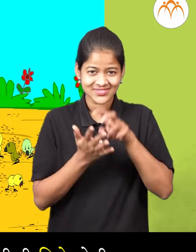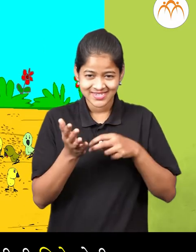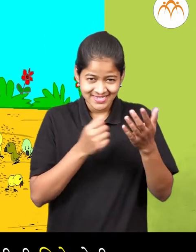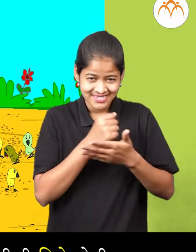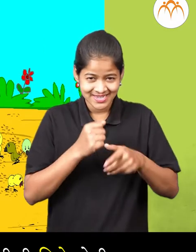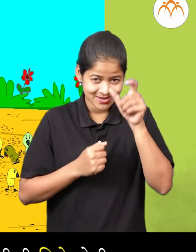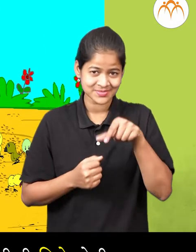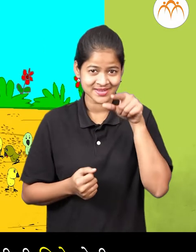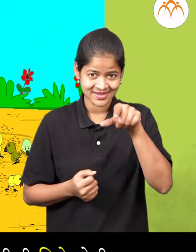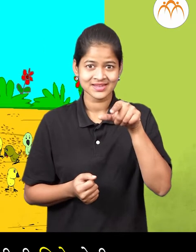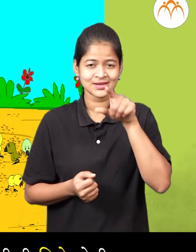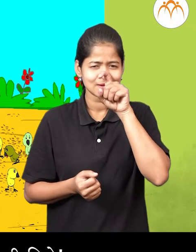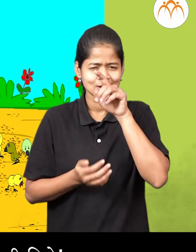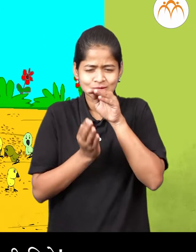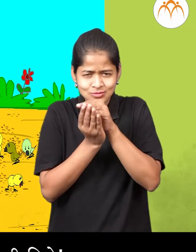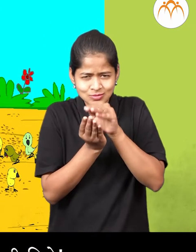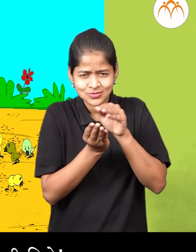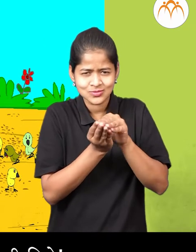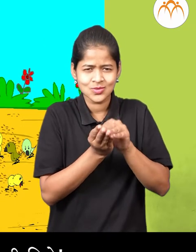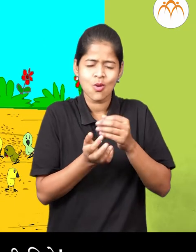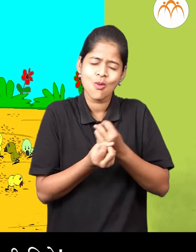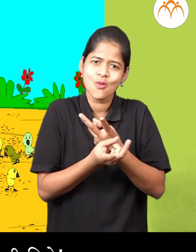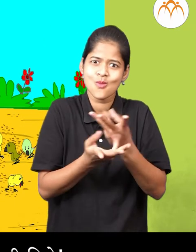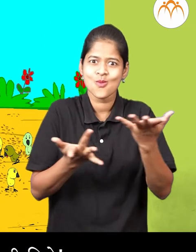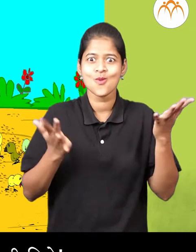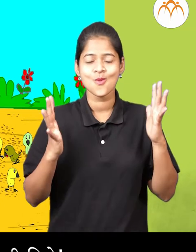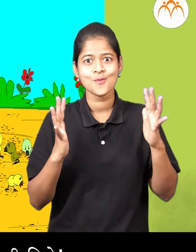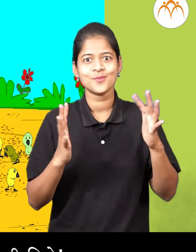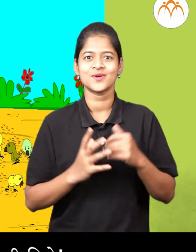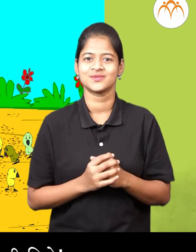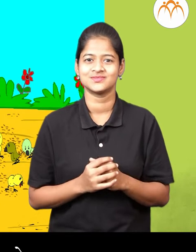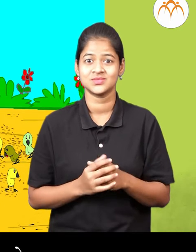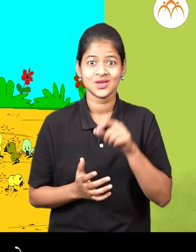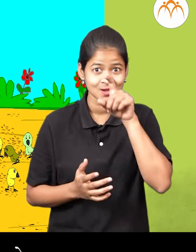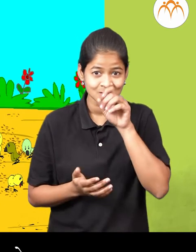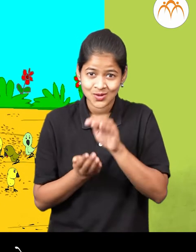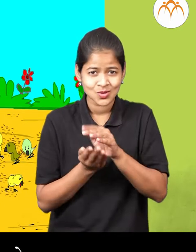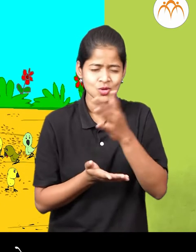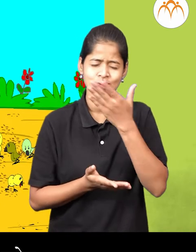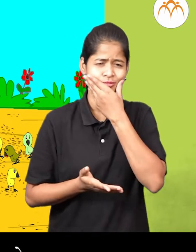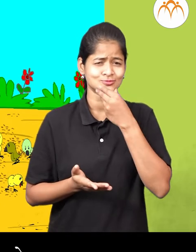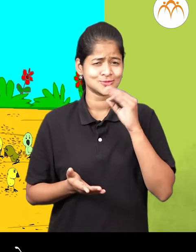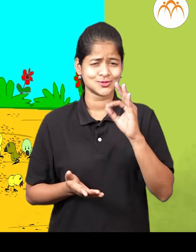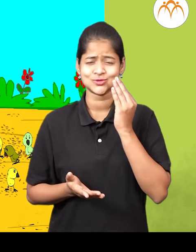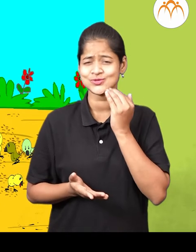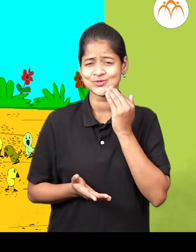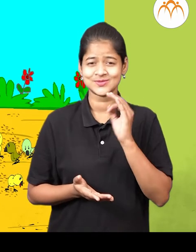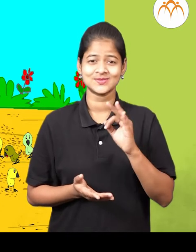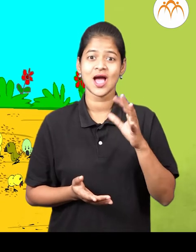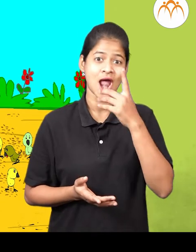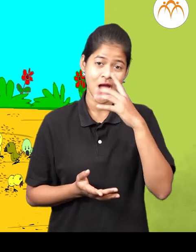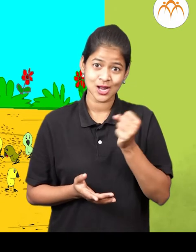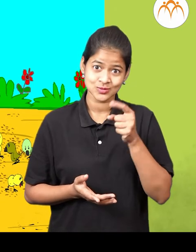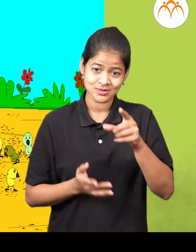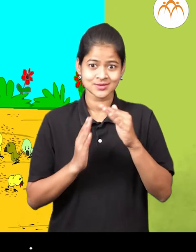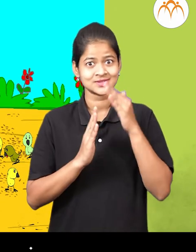खोब कोमडीची पिल्ले होती किती छान अस्तत कोमडीची पिल्ल मी आजी कड़े भगीतली हैत अरे आई का तर